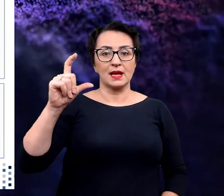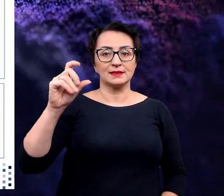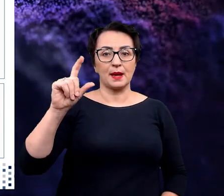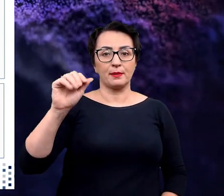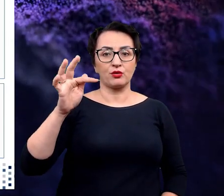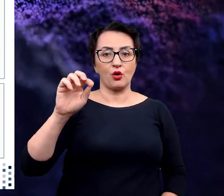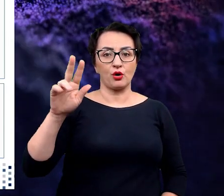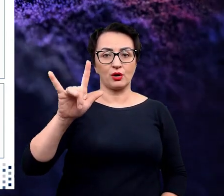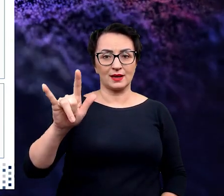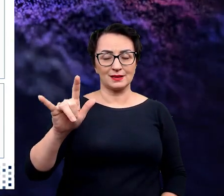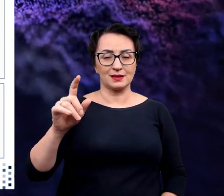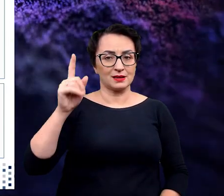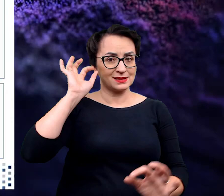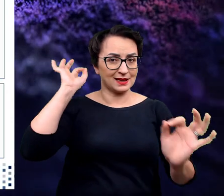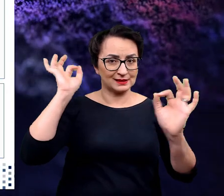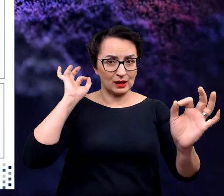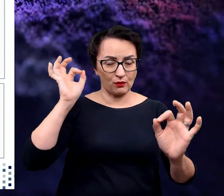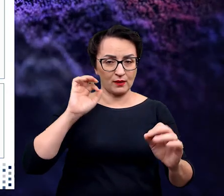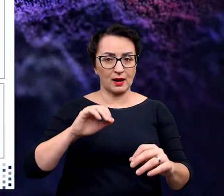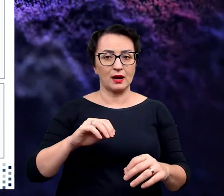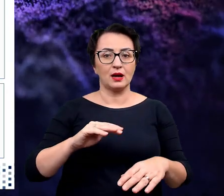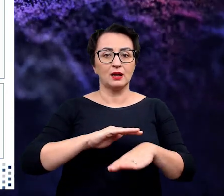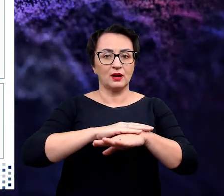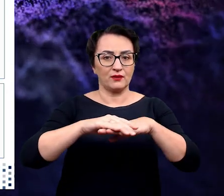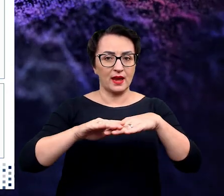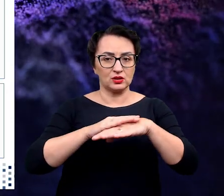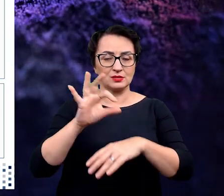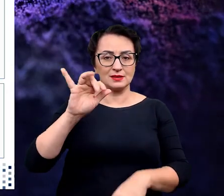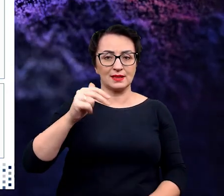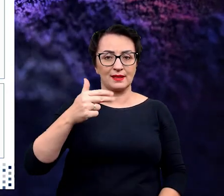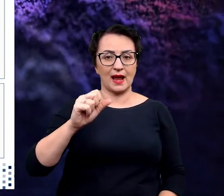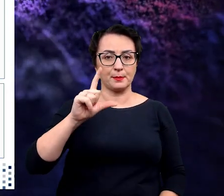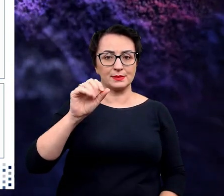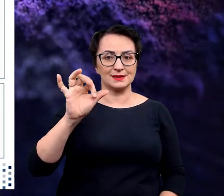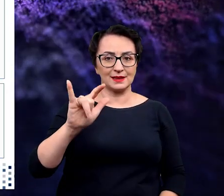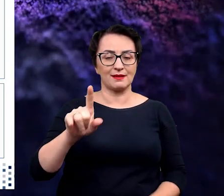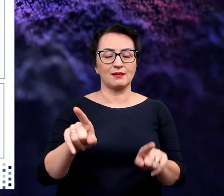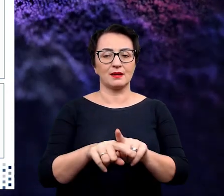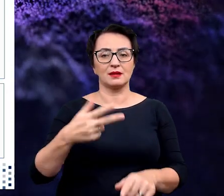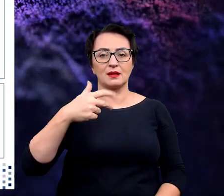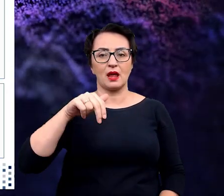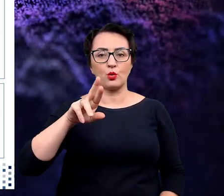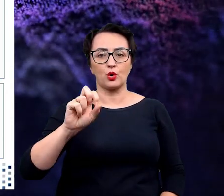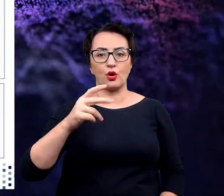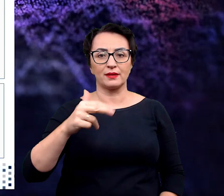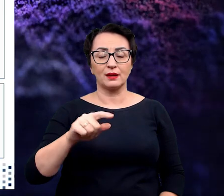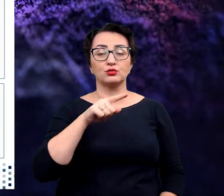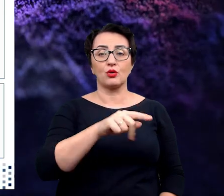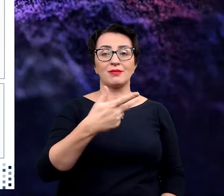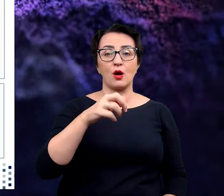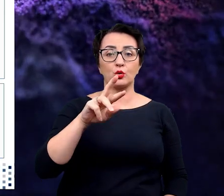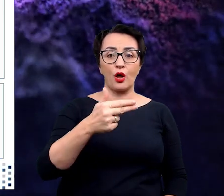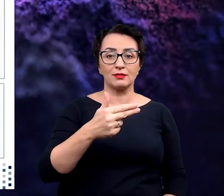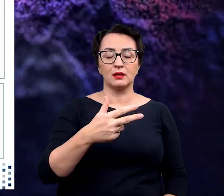receptorów sygnałowych, które są na wierzchu synaps neuronu, neuron jest mniej pobudliwy, nie